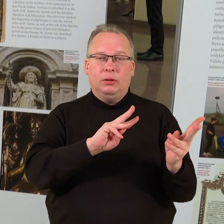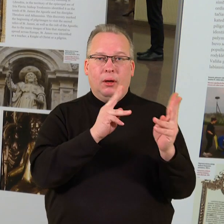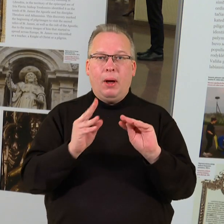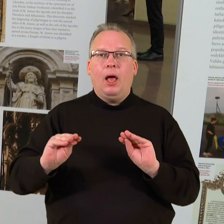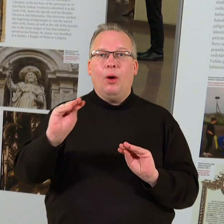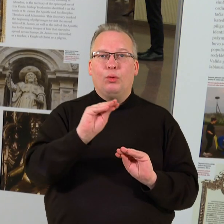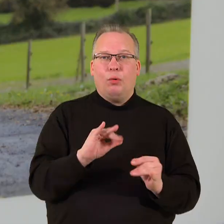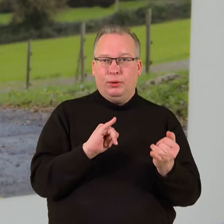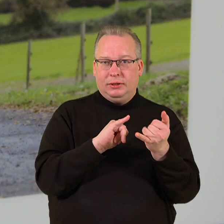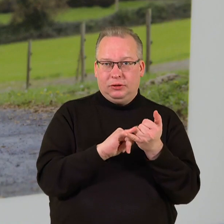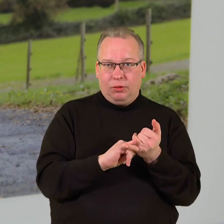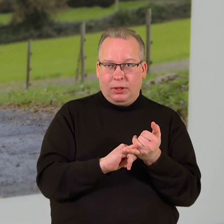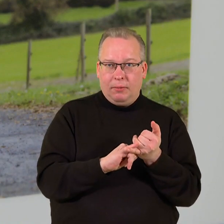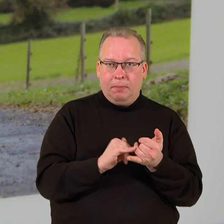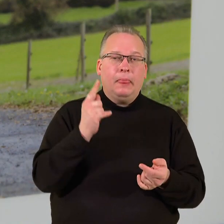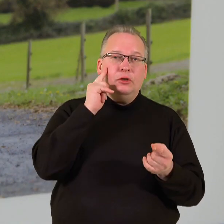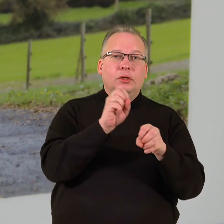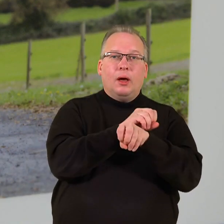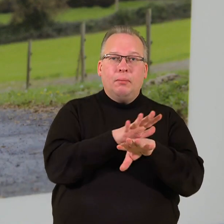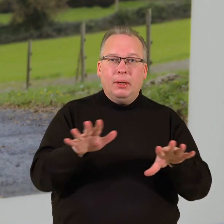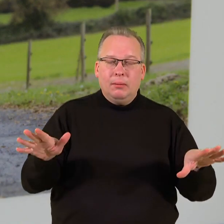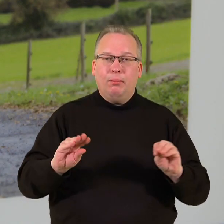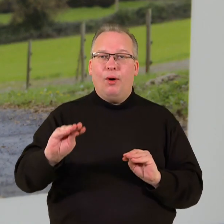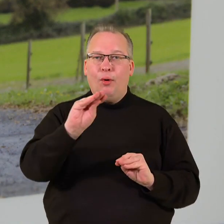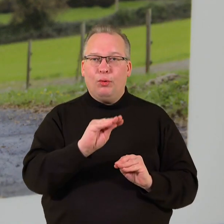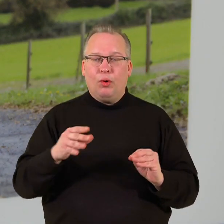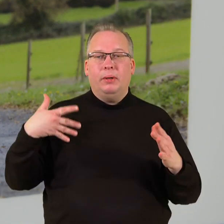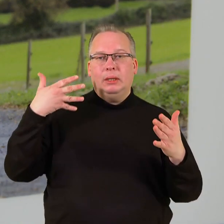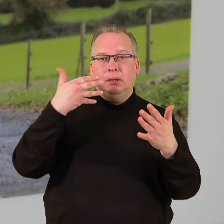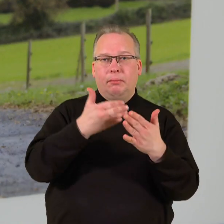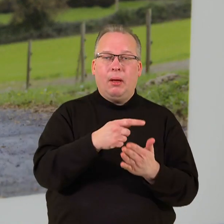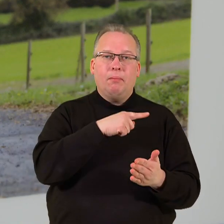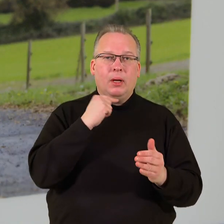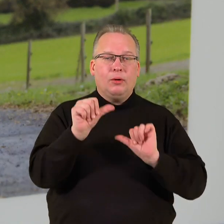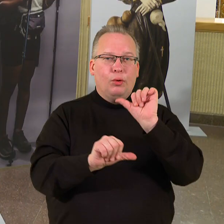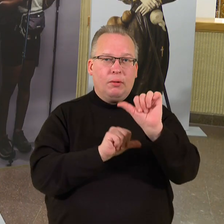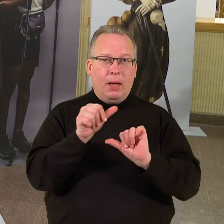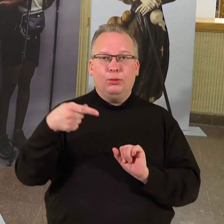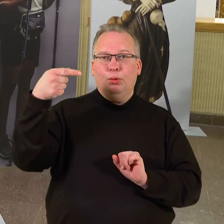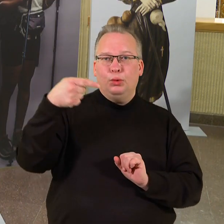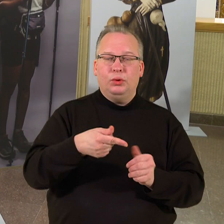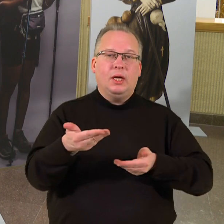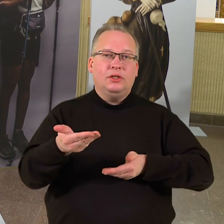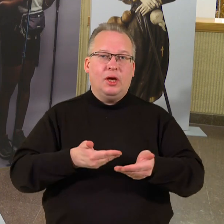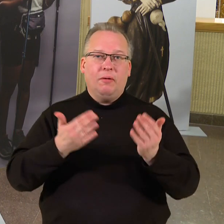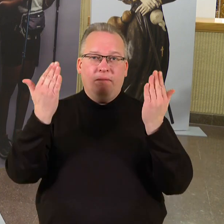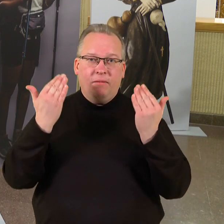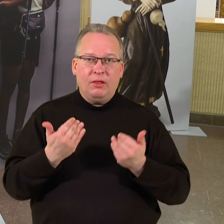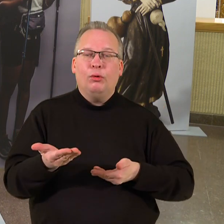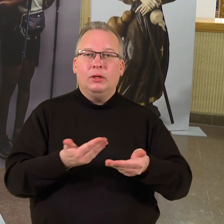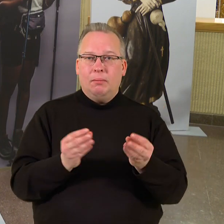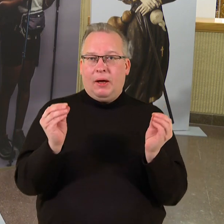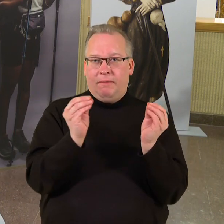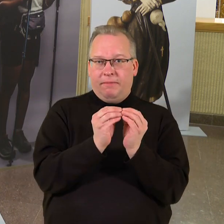Europos istoriją. Žinia, greitai pasklido po žemyną ir nuo tų laikų per ilgus amžius tūkstančiai pilgrimų keliavo ir tebe